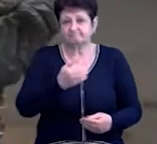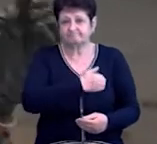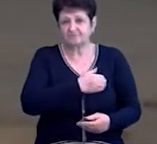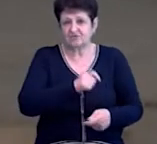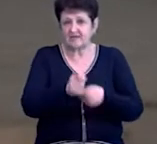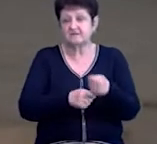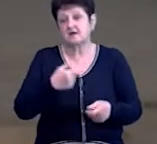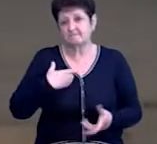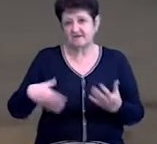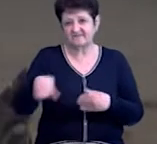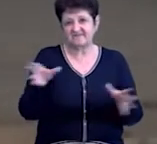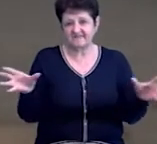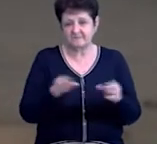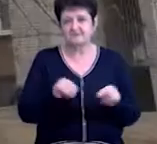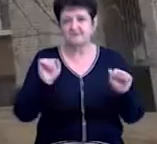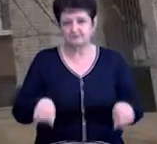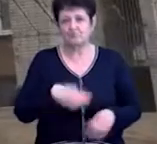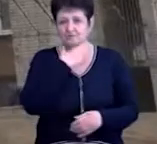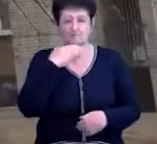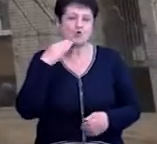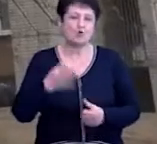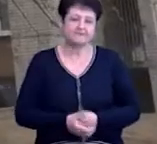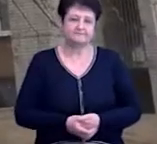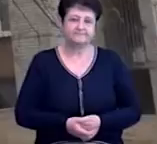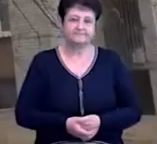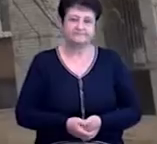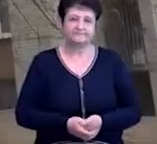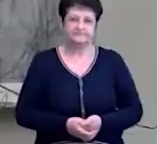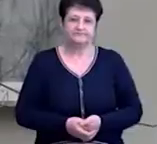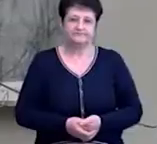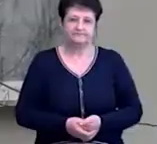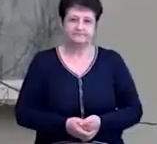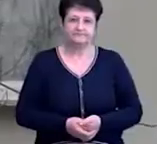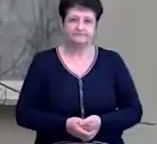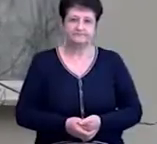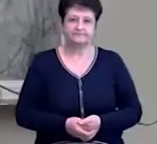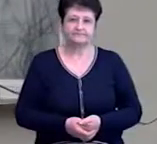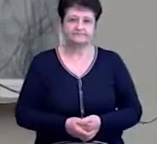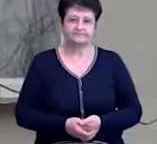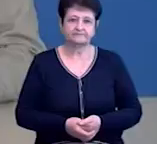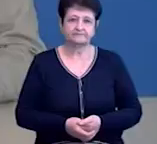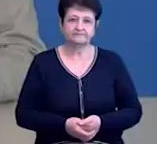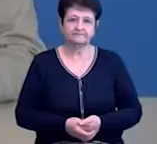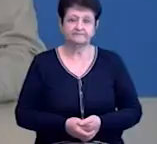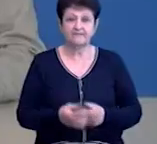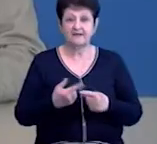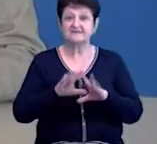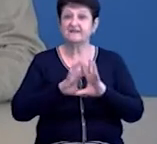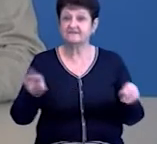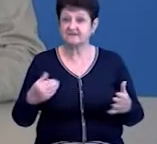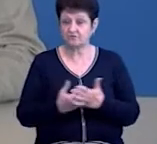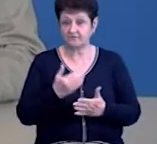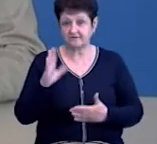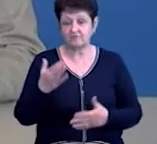то ми всі разом зможемо багато. Дар'я Янушкевич, Дмитро Руденко. Новини на Суспільному. Це всі новини